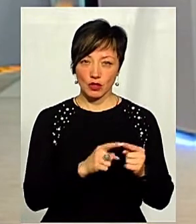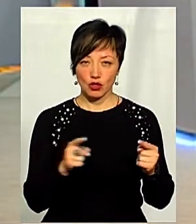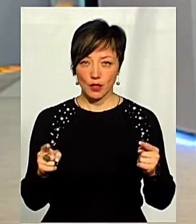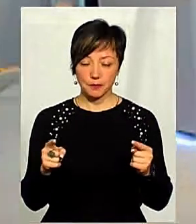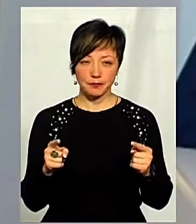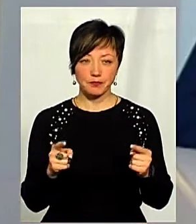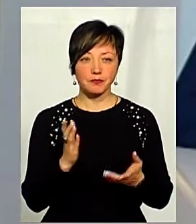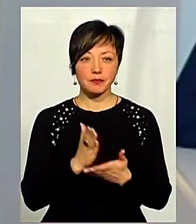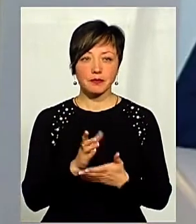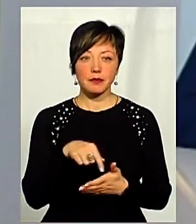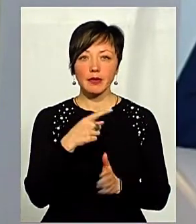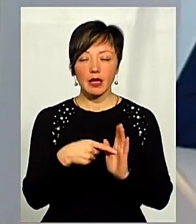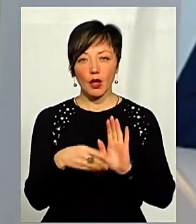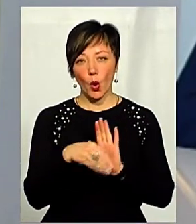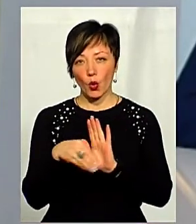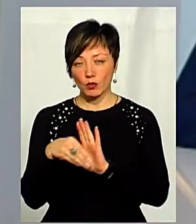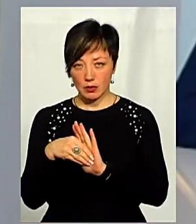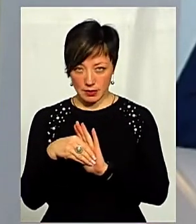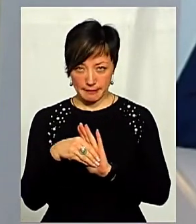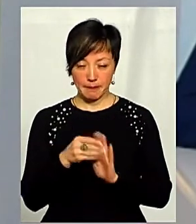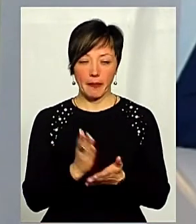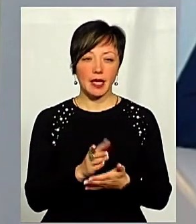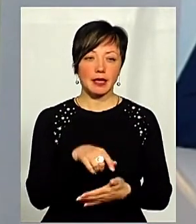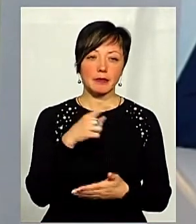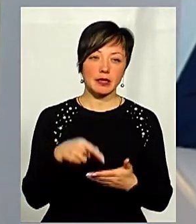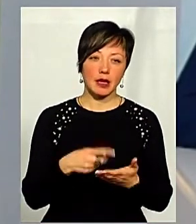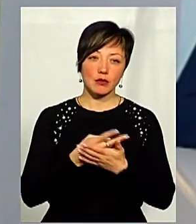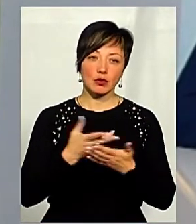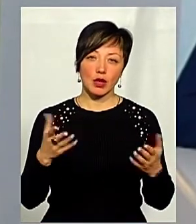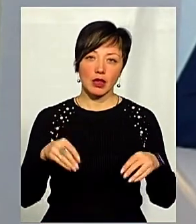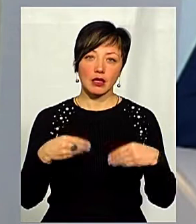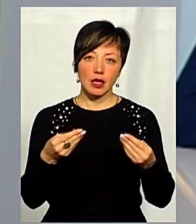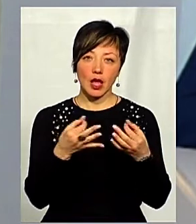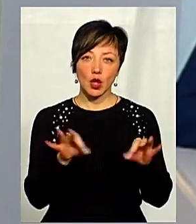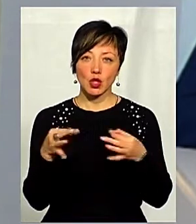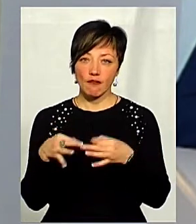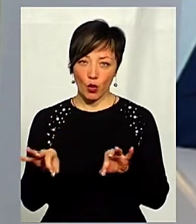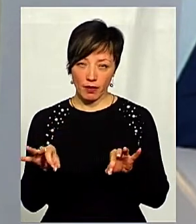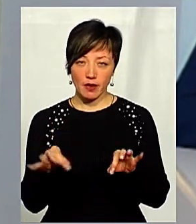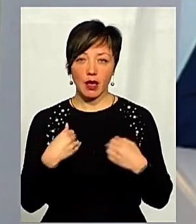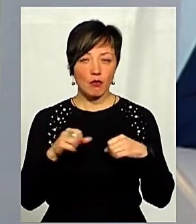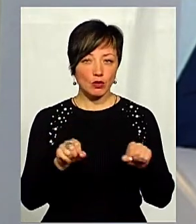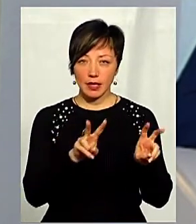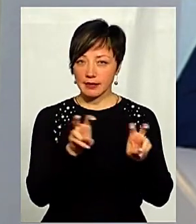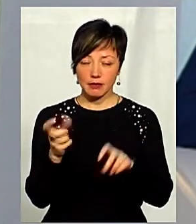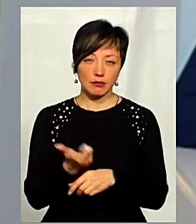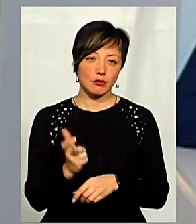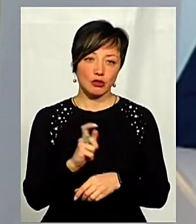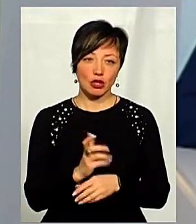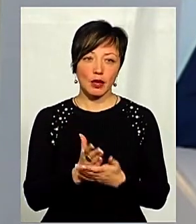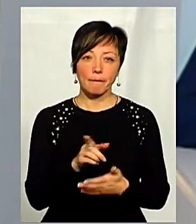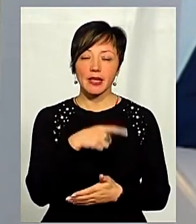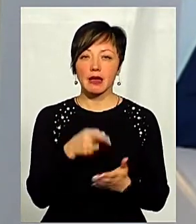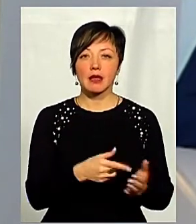Є питання корупції, є питання прозорості надання дозволів. Я можу називати цих більше.